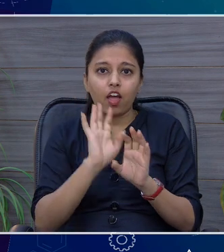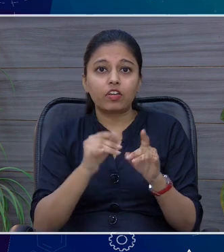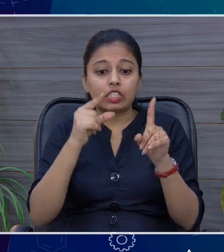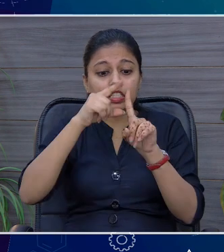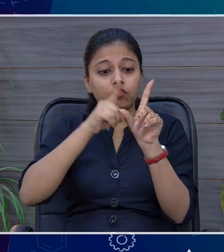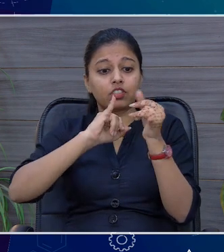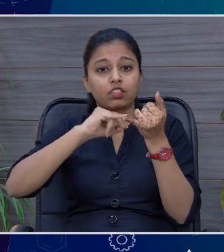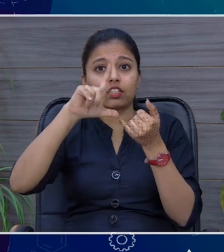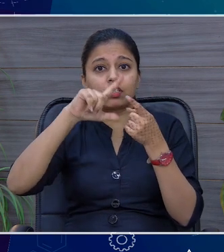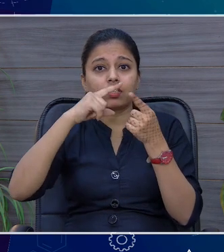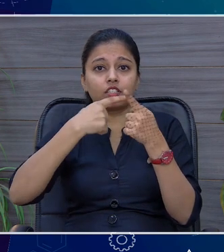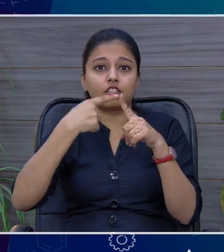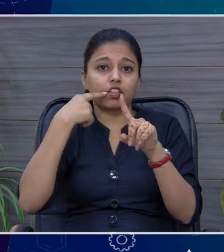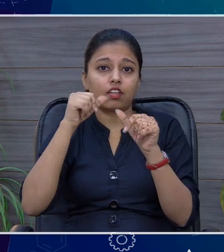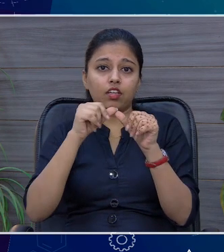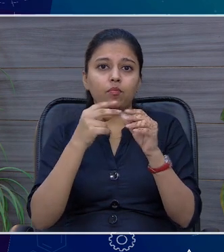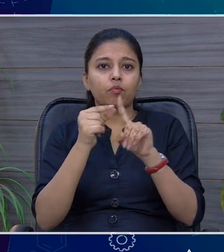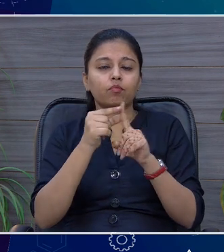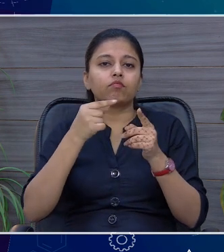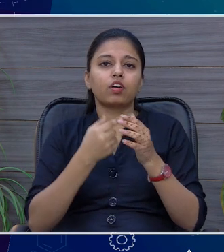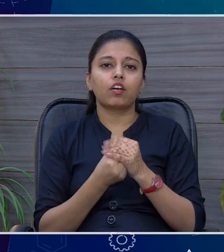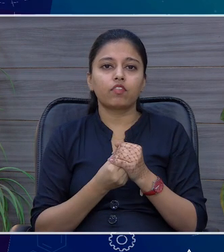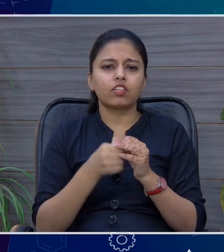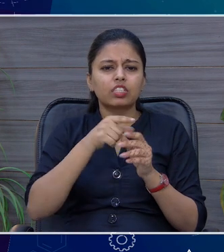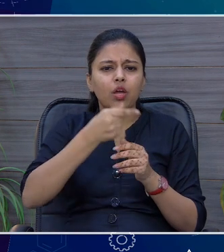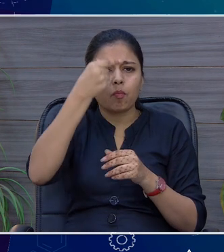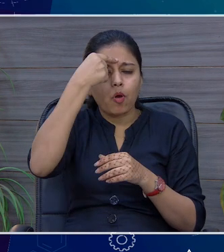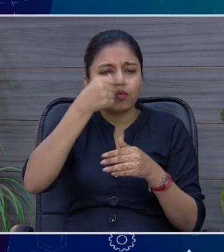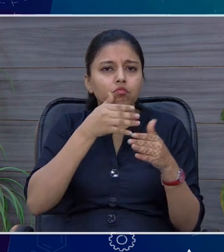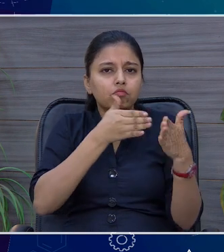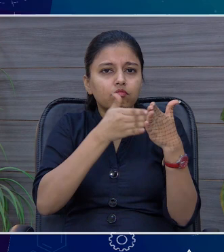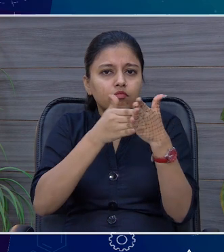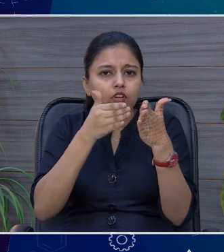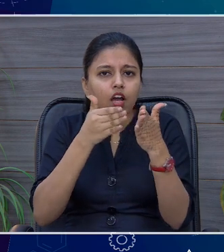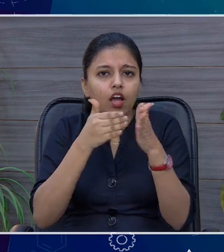जब हम